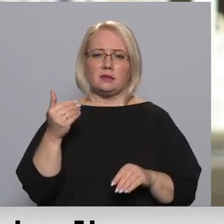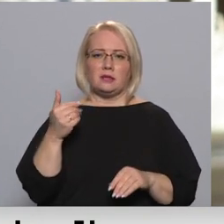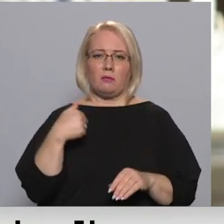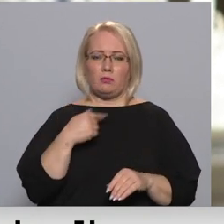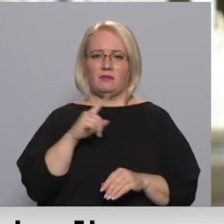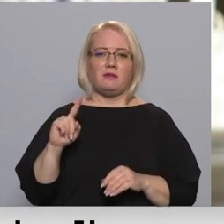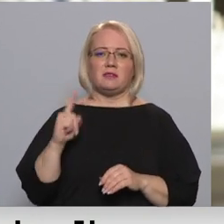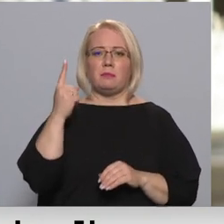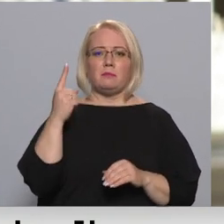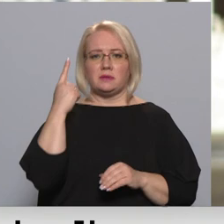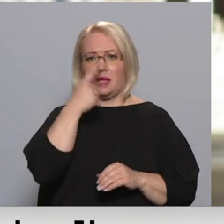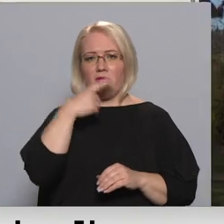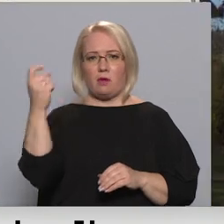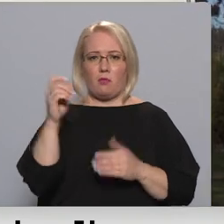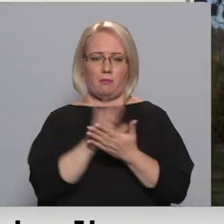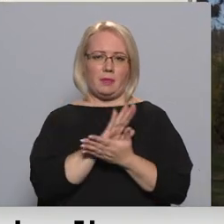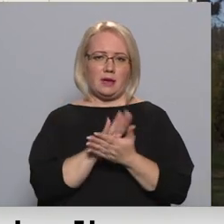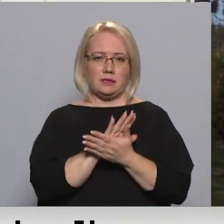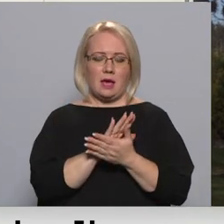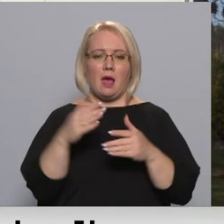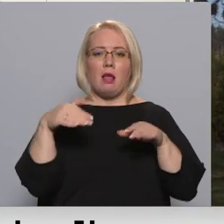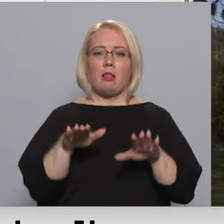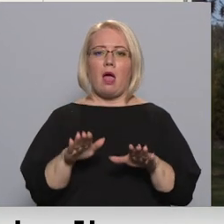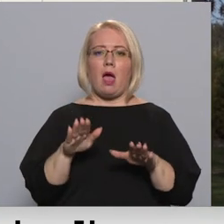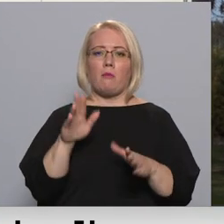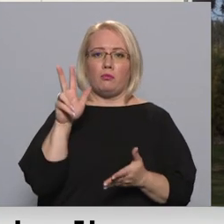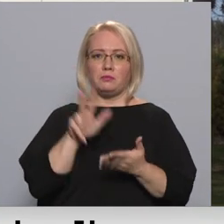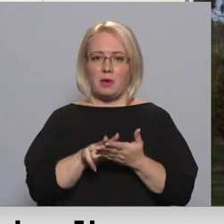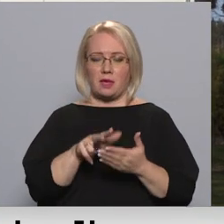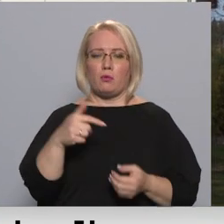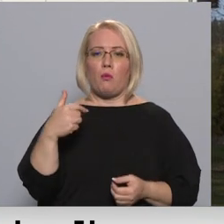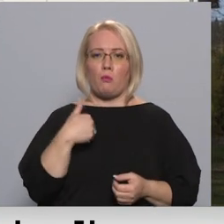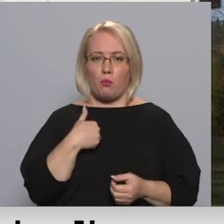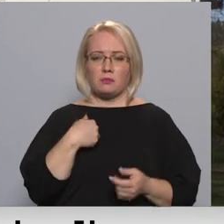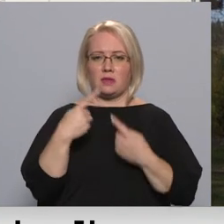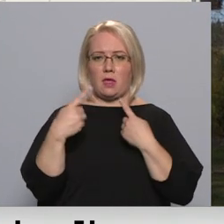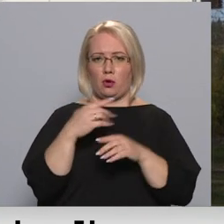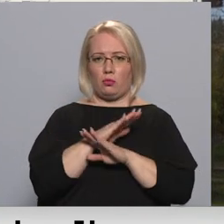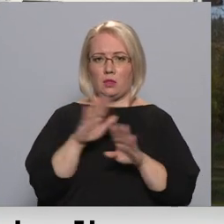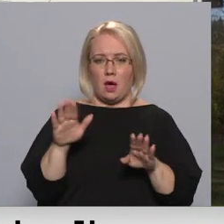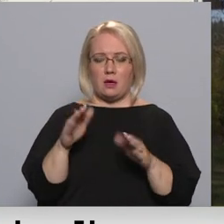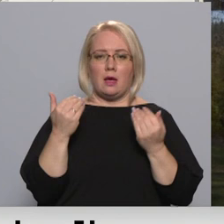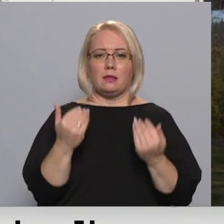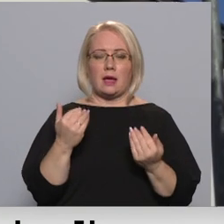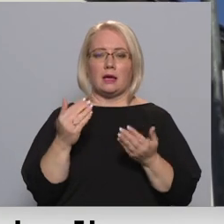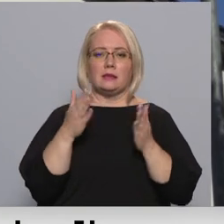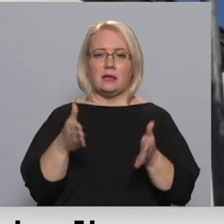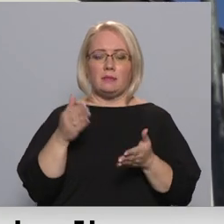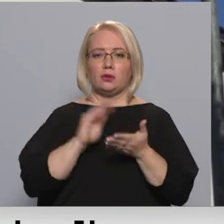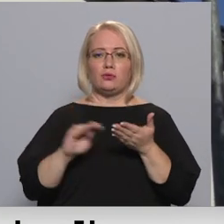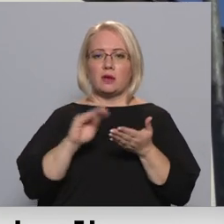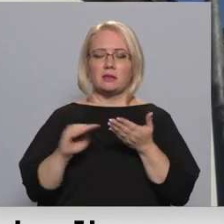nevis vispirms tiek informēta presi. Lēmums ir pieņemts un ar mums netika runāts. Šobrīd Madona slimnīca uzrakstījusi